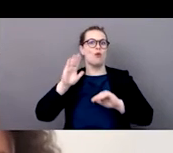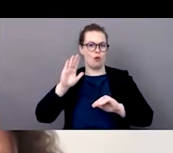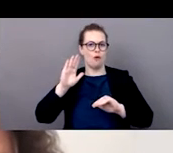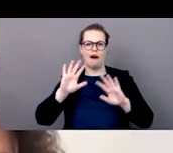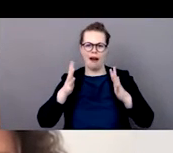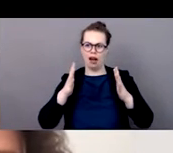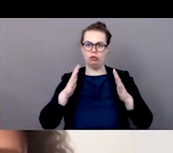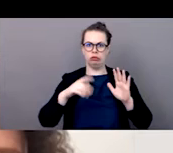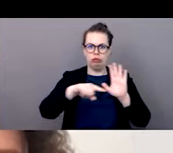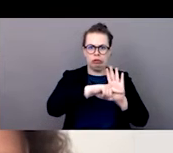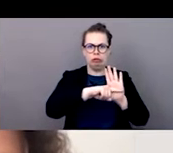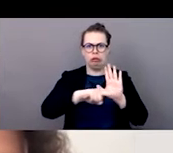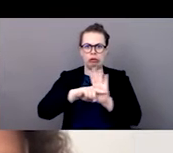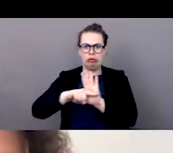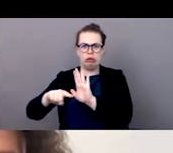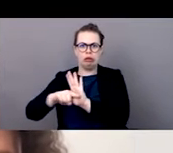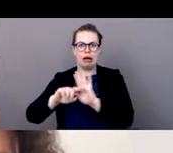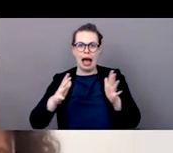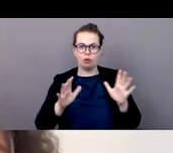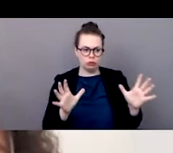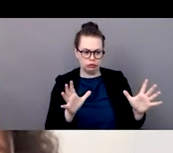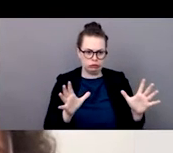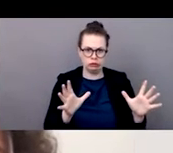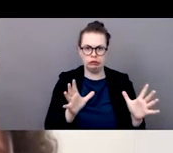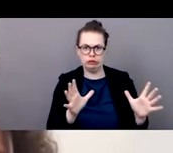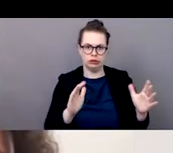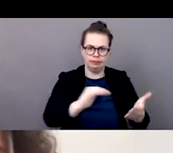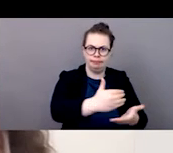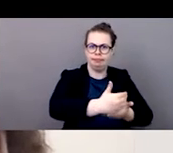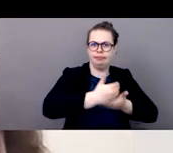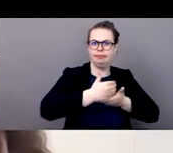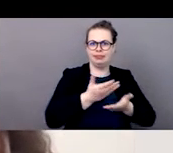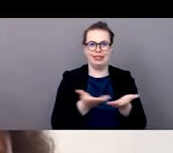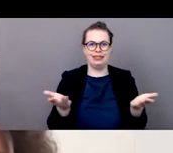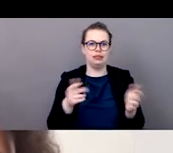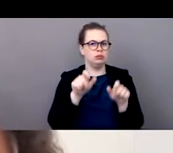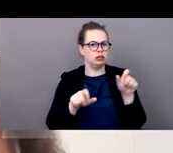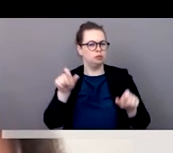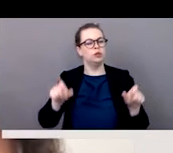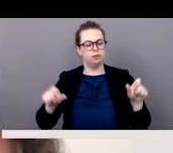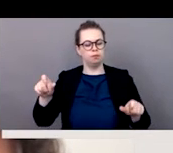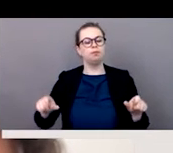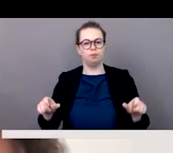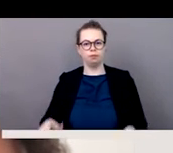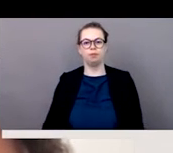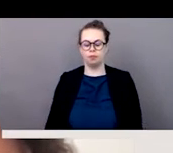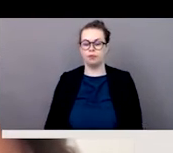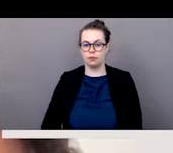pour l'atténuation de ces impacts de COVID-19, aussi bien que la pandémie sur les travailleurs vulnérables,